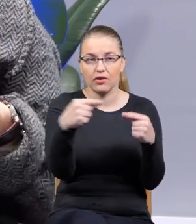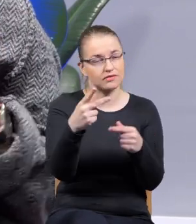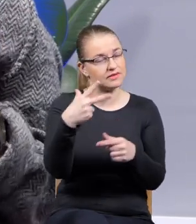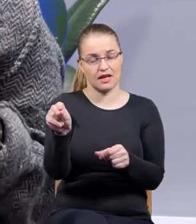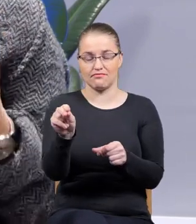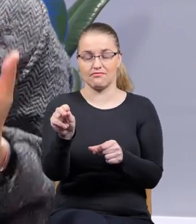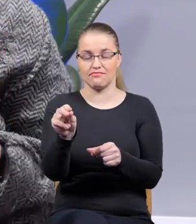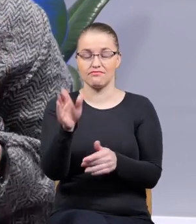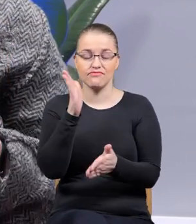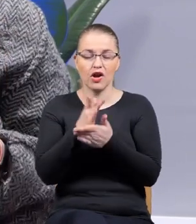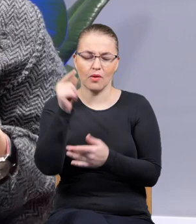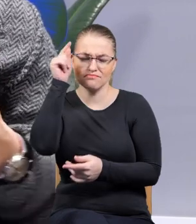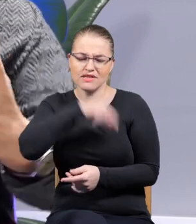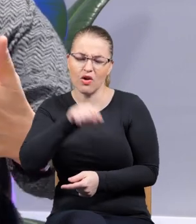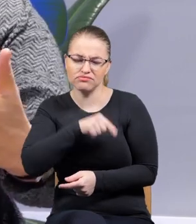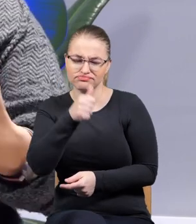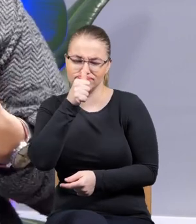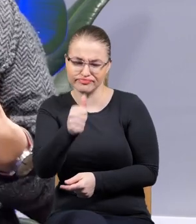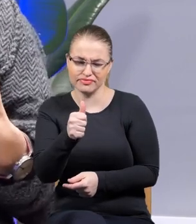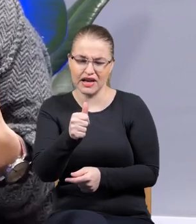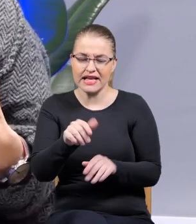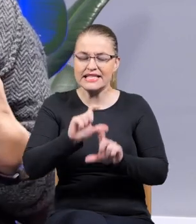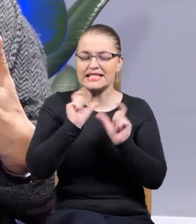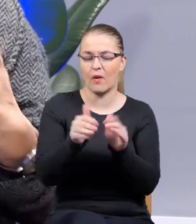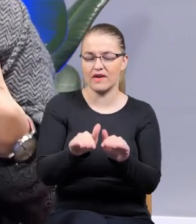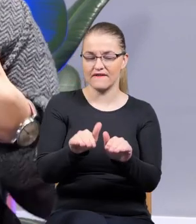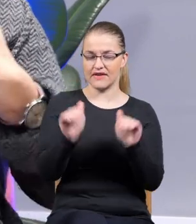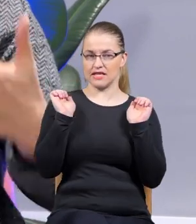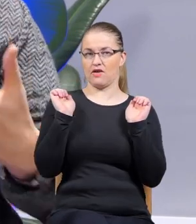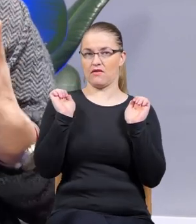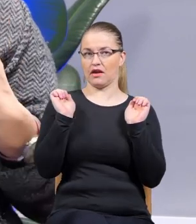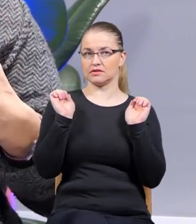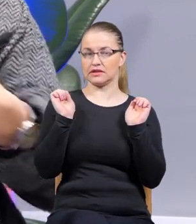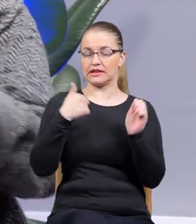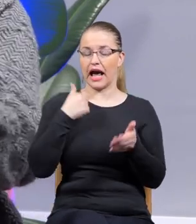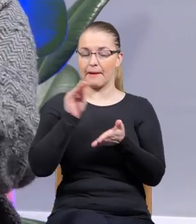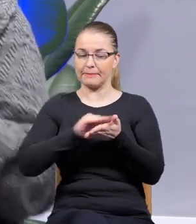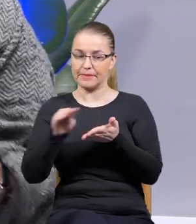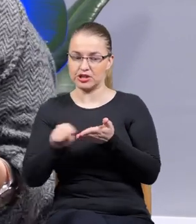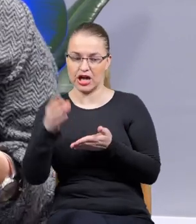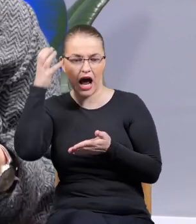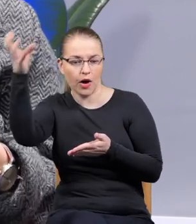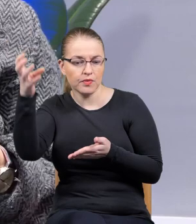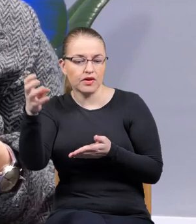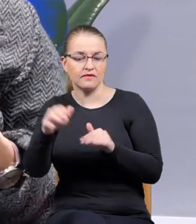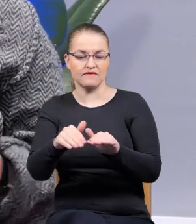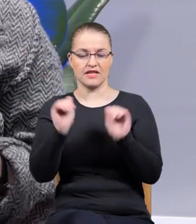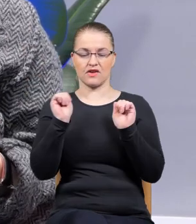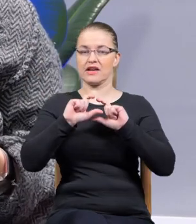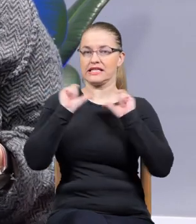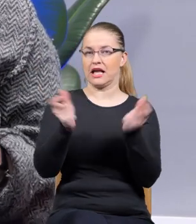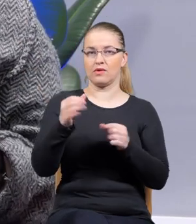że to jest po prostu psychologicznie niemożliwe, żeby się wycofać jako piszący z tego opowiadanego procesu